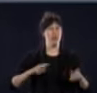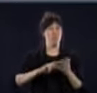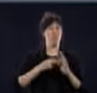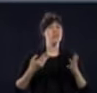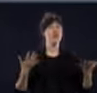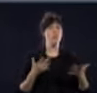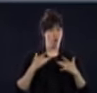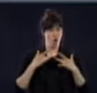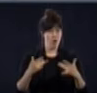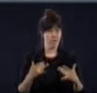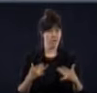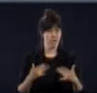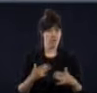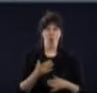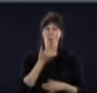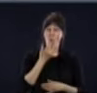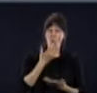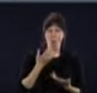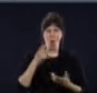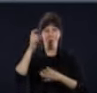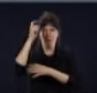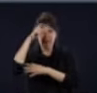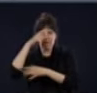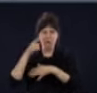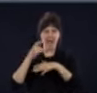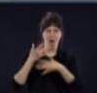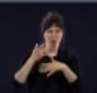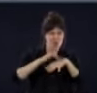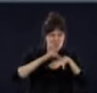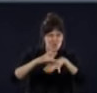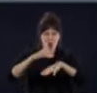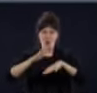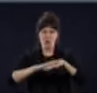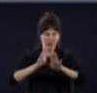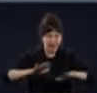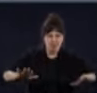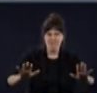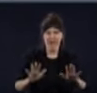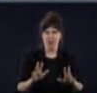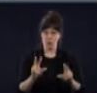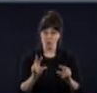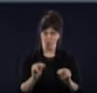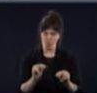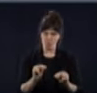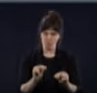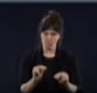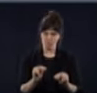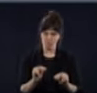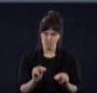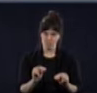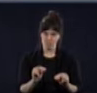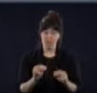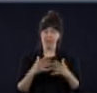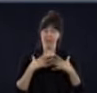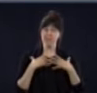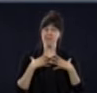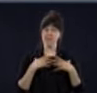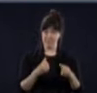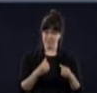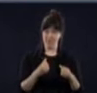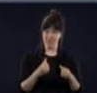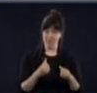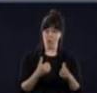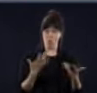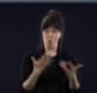voir expérimenter des choses avec les gens. Il faut que compreniez que la santé, ce n'est pas seulement les maladies